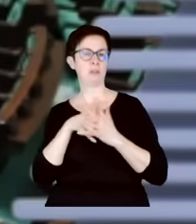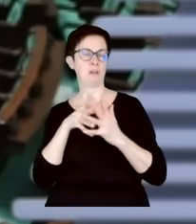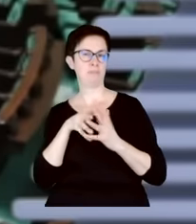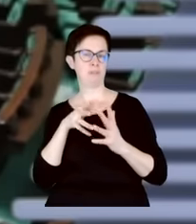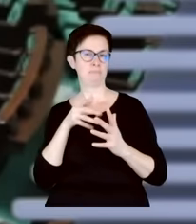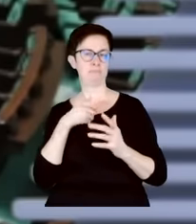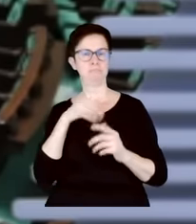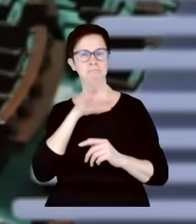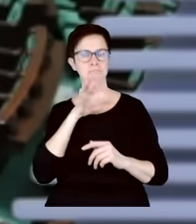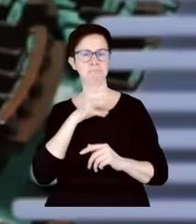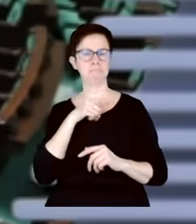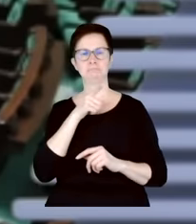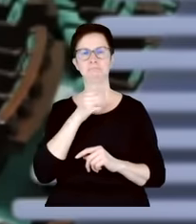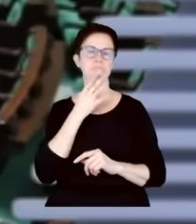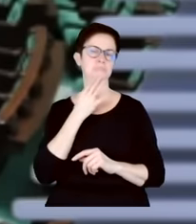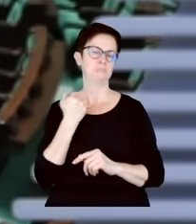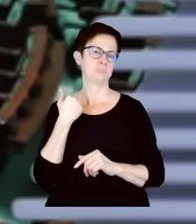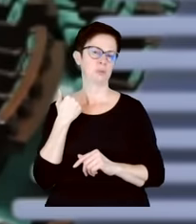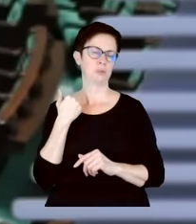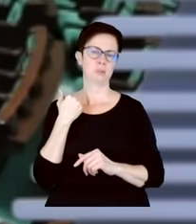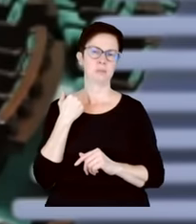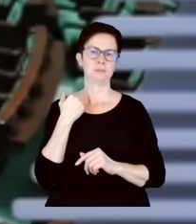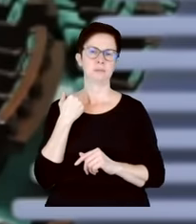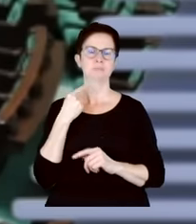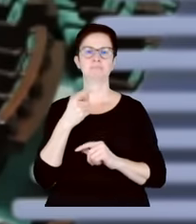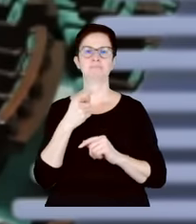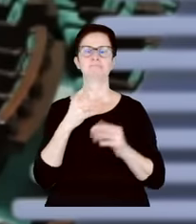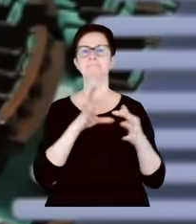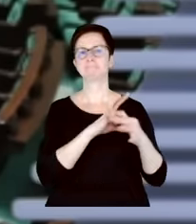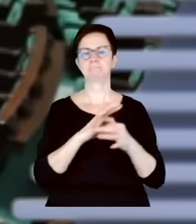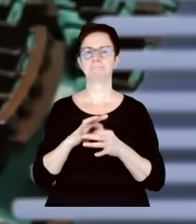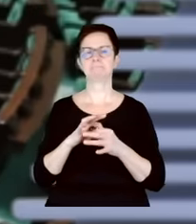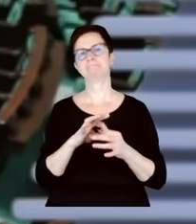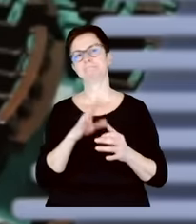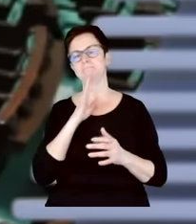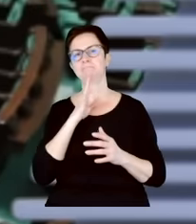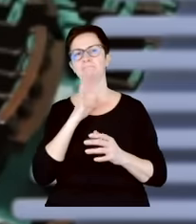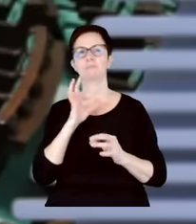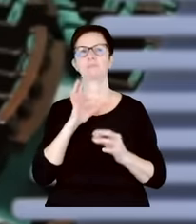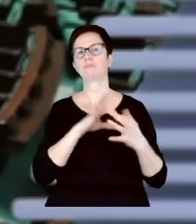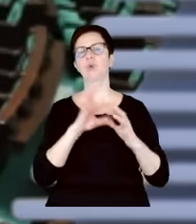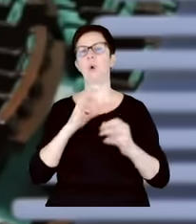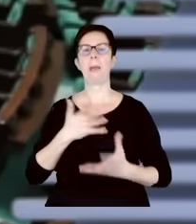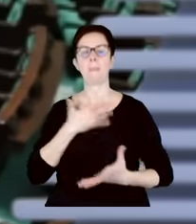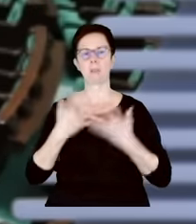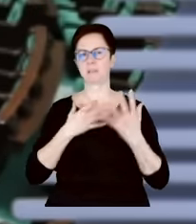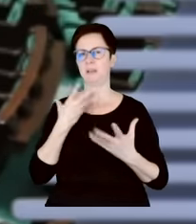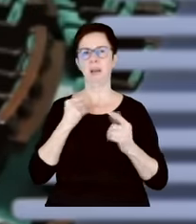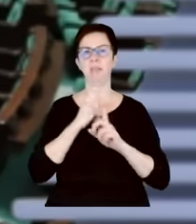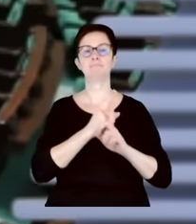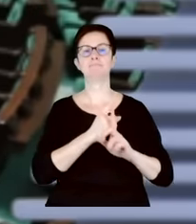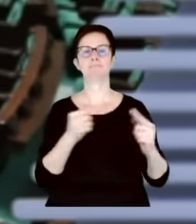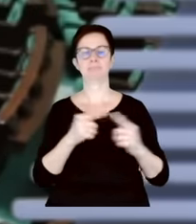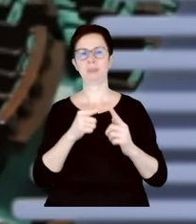bazujące na bardzo niskich instynktach, odwołujące się do emocji, a nie do prawa. Skandaliczne. Pan minister